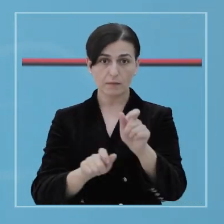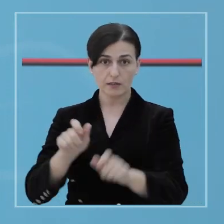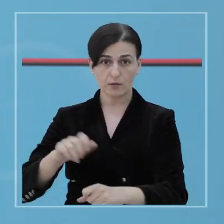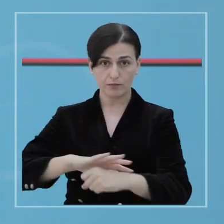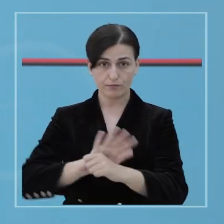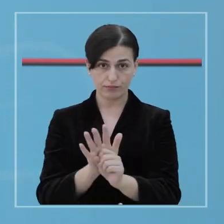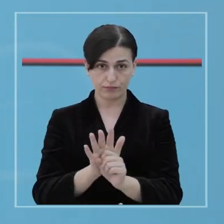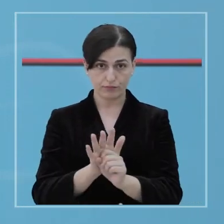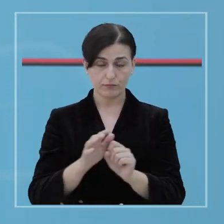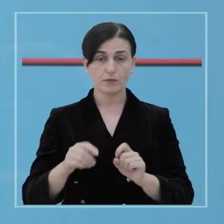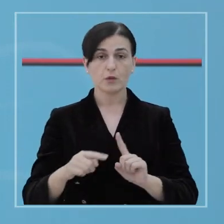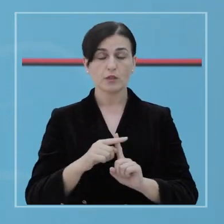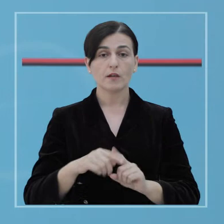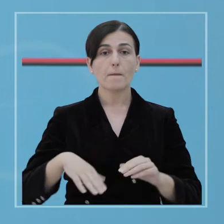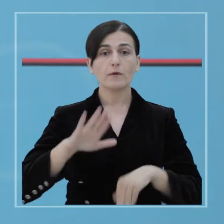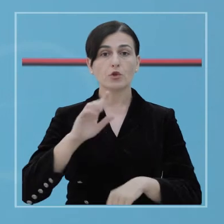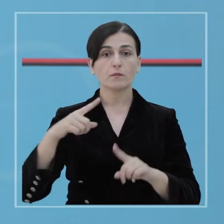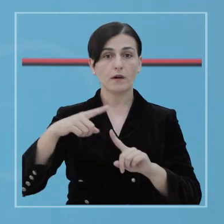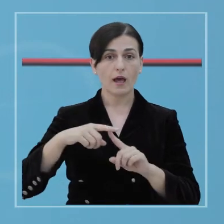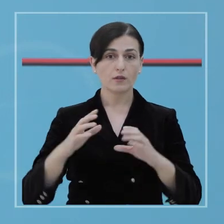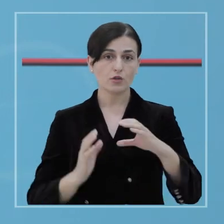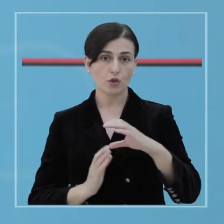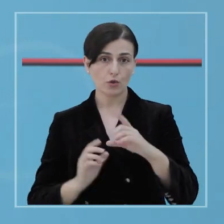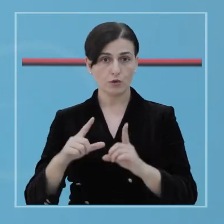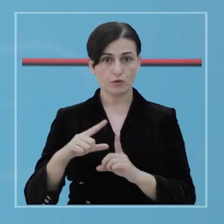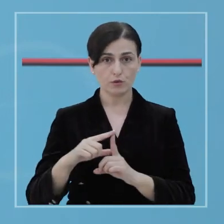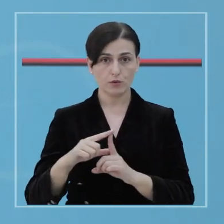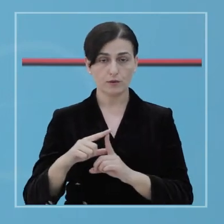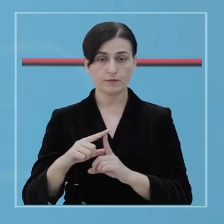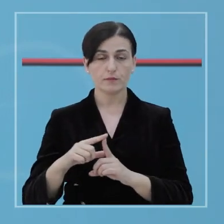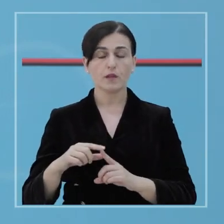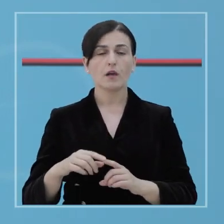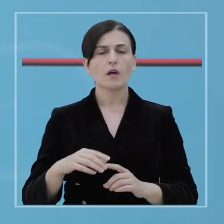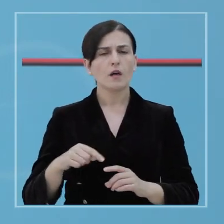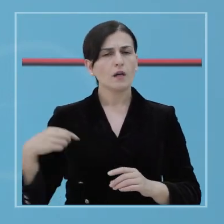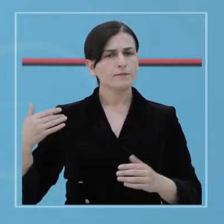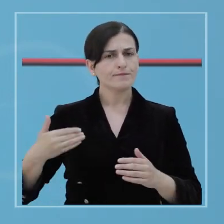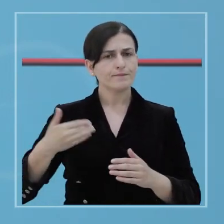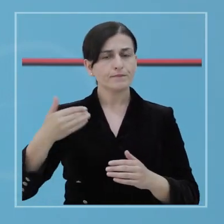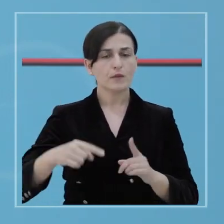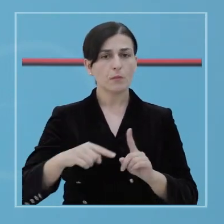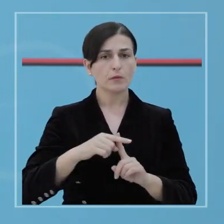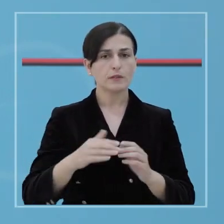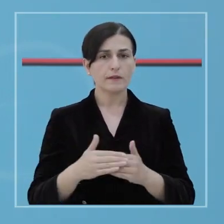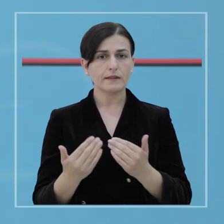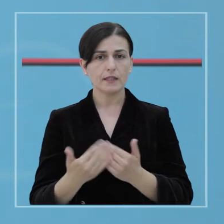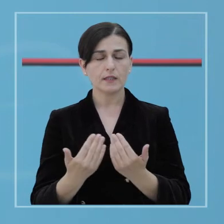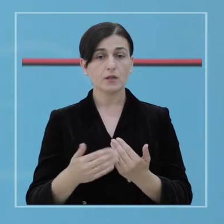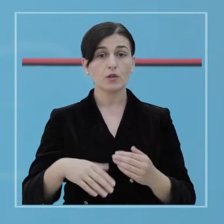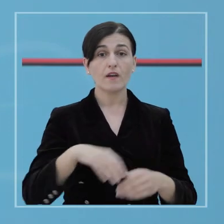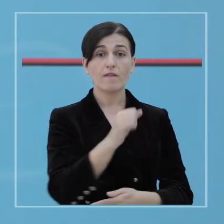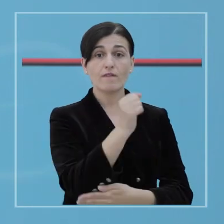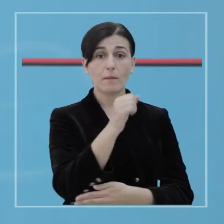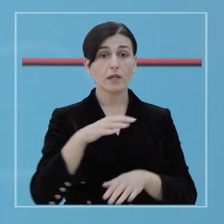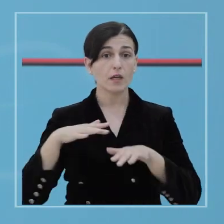kërësisht në Tiran, në Shkoder dhe në Durës. Nisur nga rastet pozitive, ditore, kërësisht në ndërmarjet